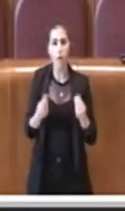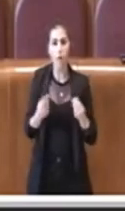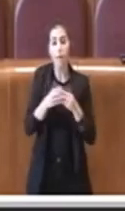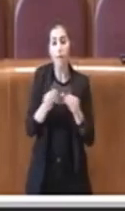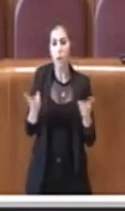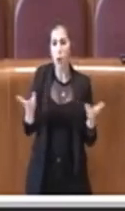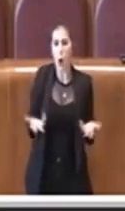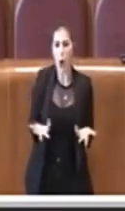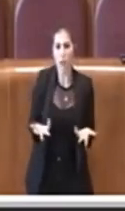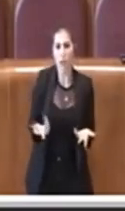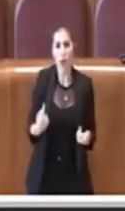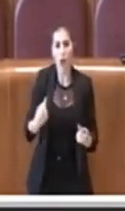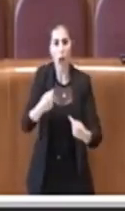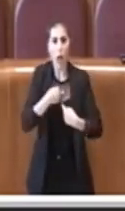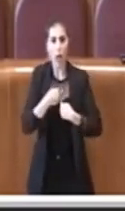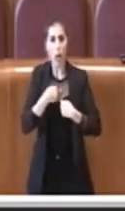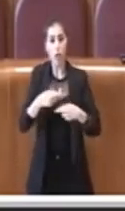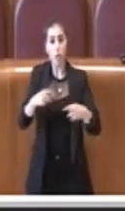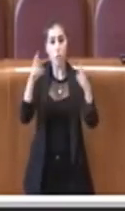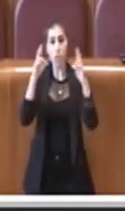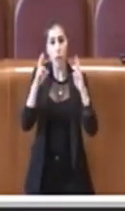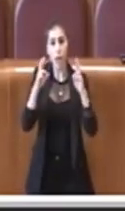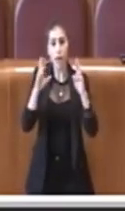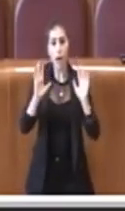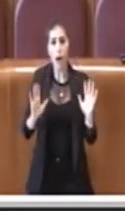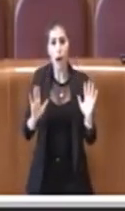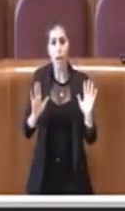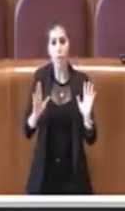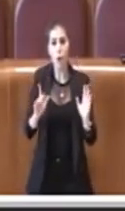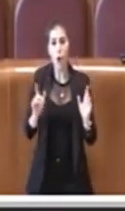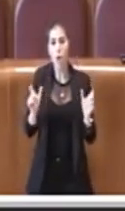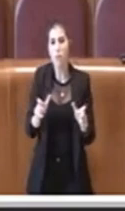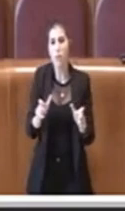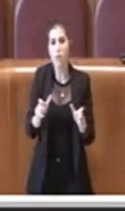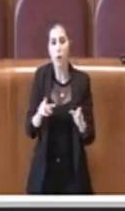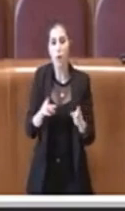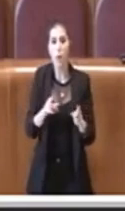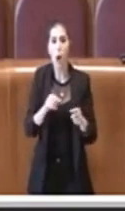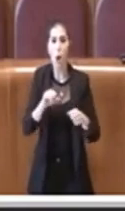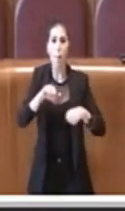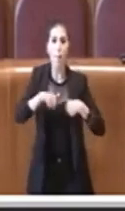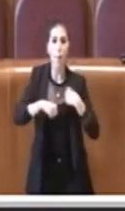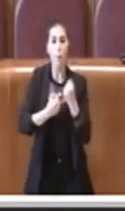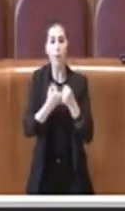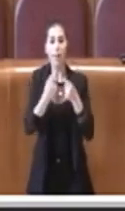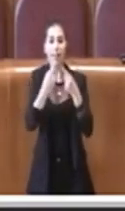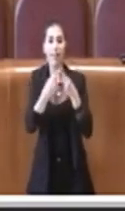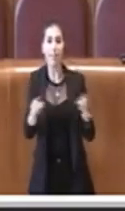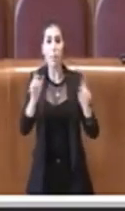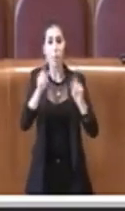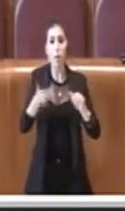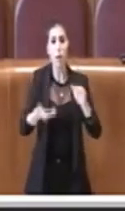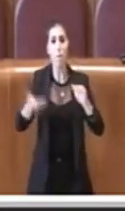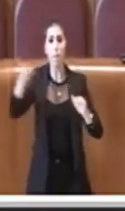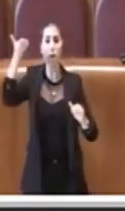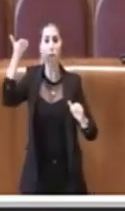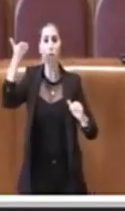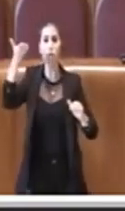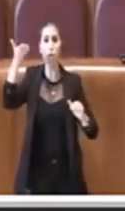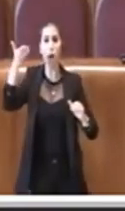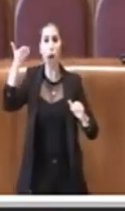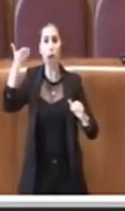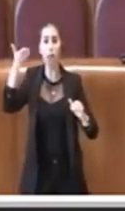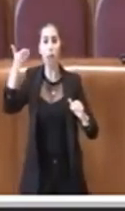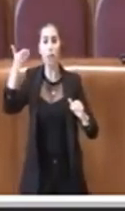Perciò io speravo ovviamente in un approccio diverso, visto che anche la maggioranza insomma è andata ovviamente